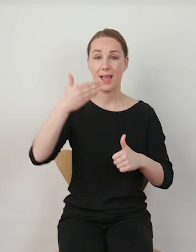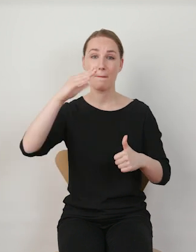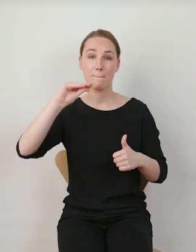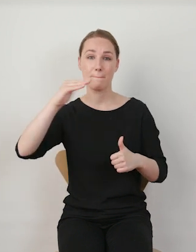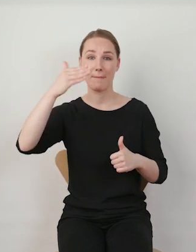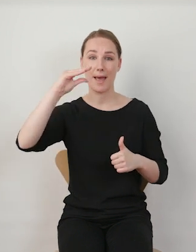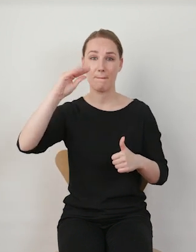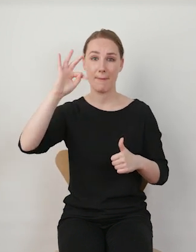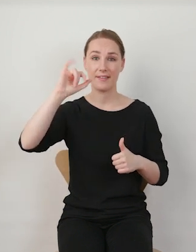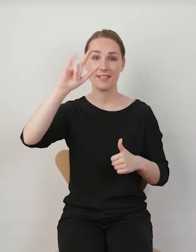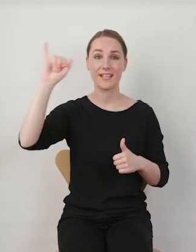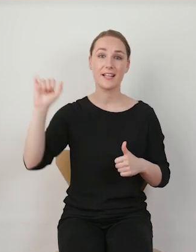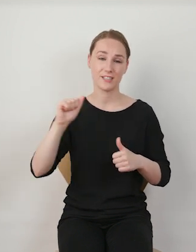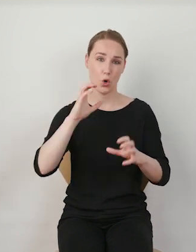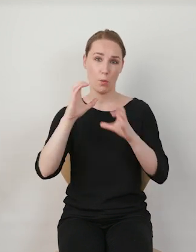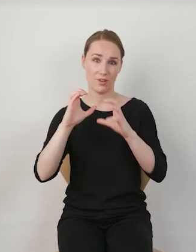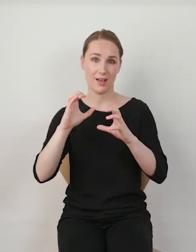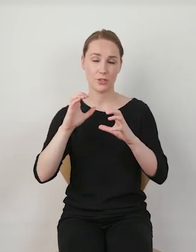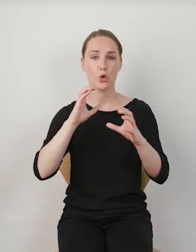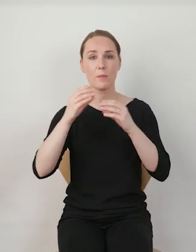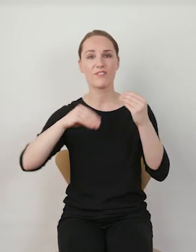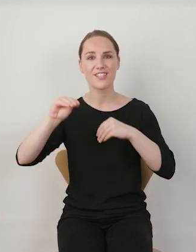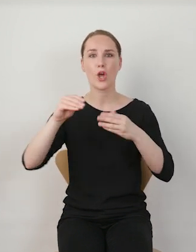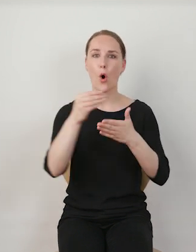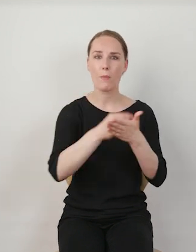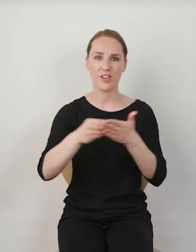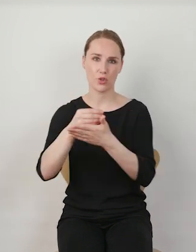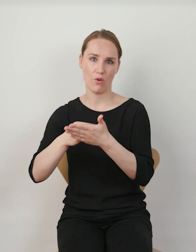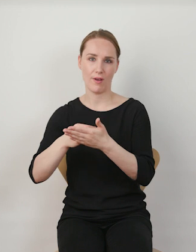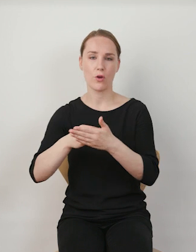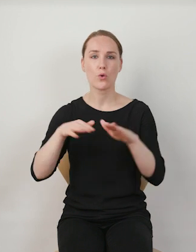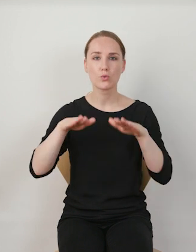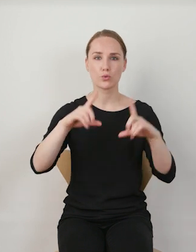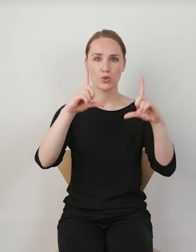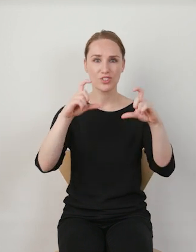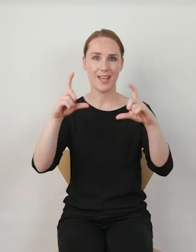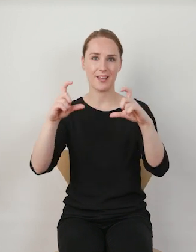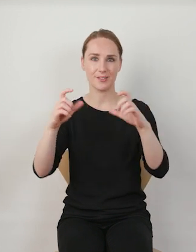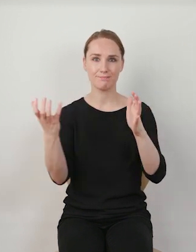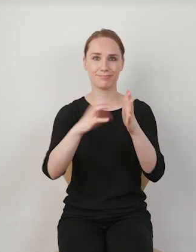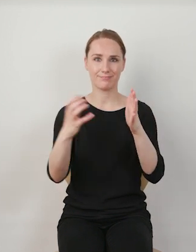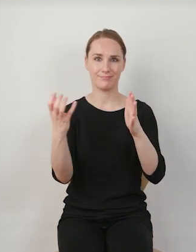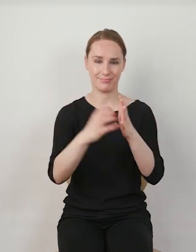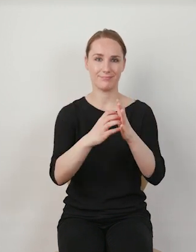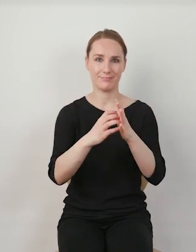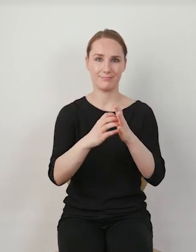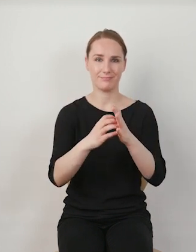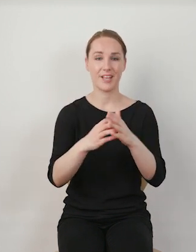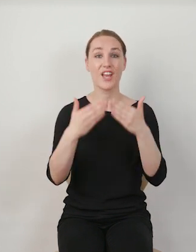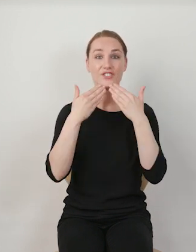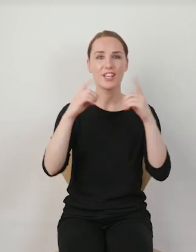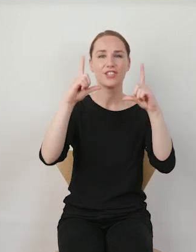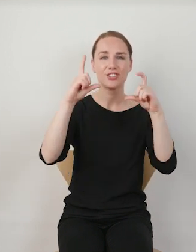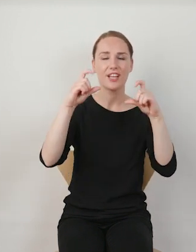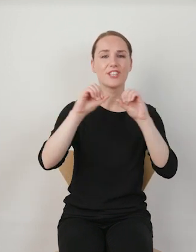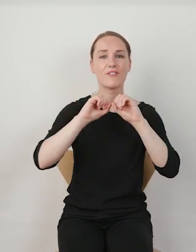komunikacji, obrazkowość komunikacji, coraz większa liczba zdjęć, które mają komunikować o tym,